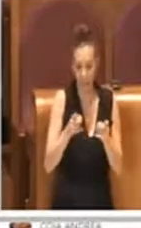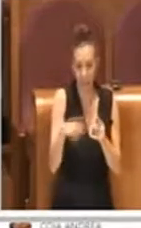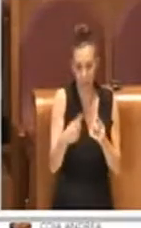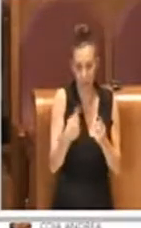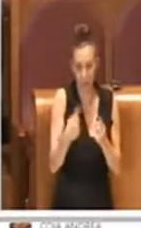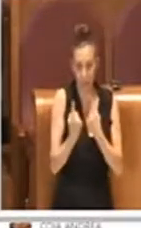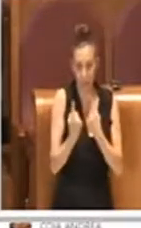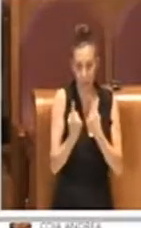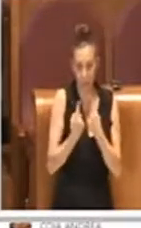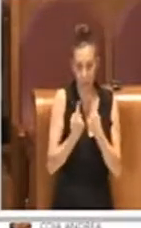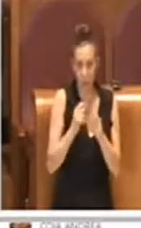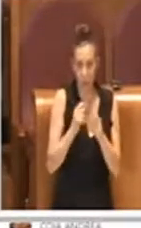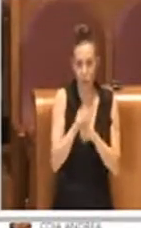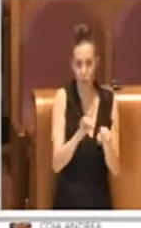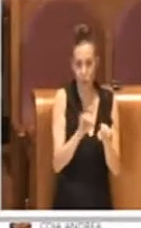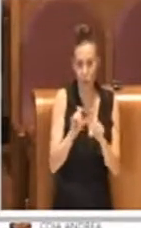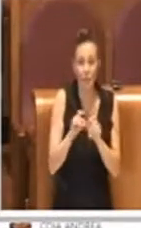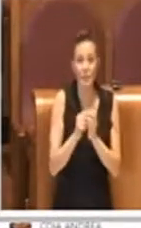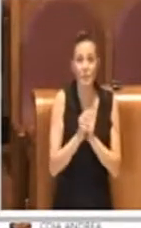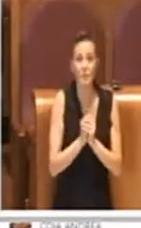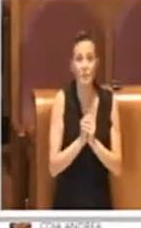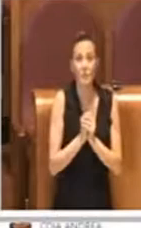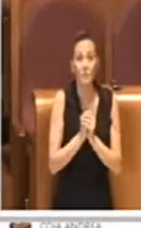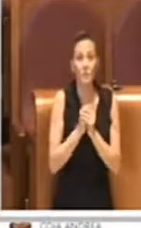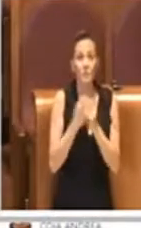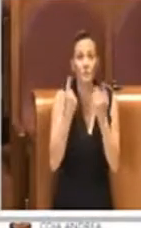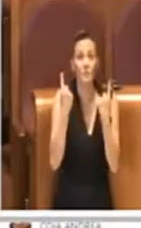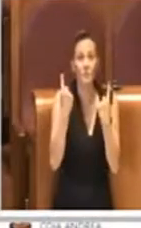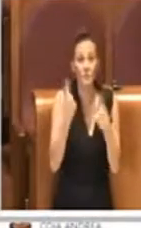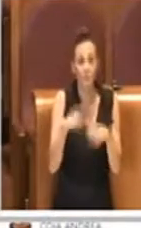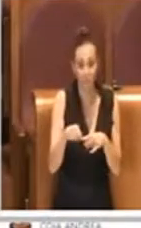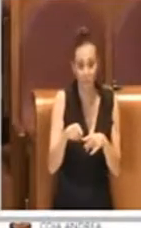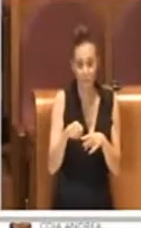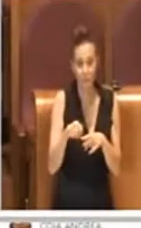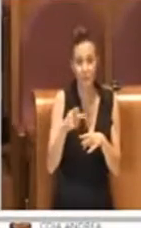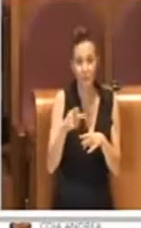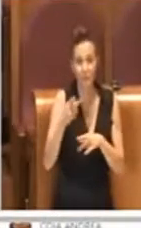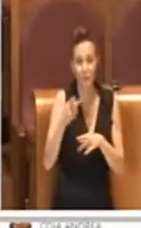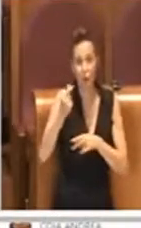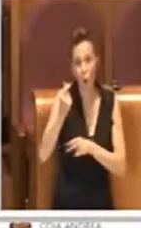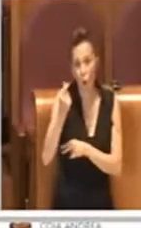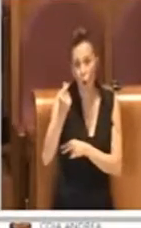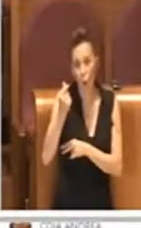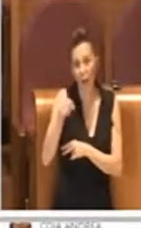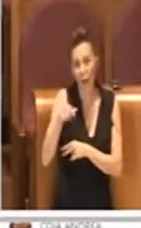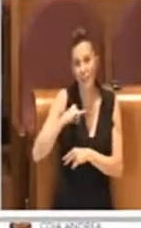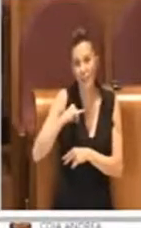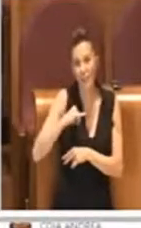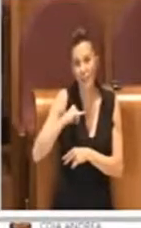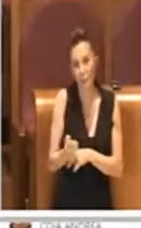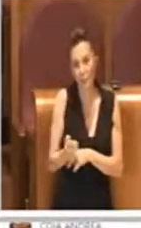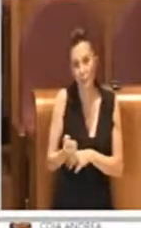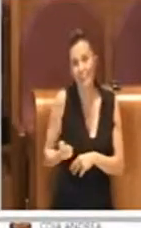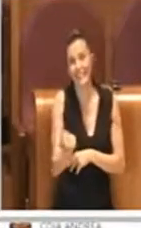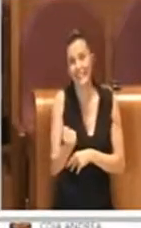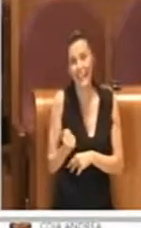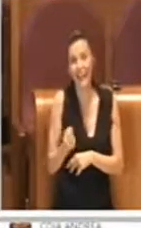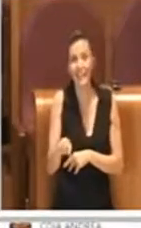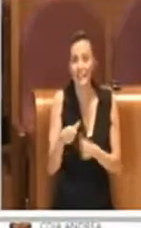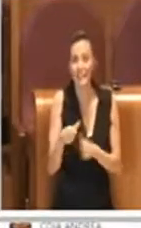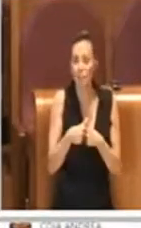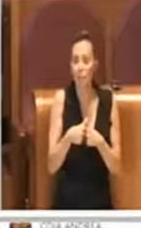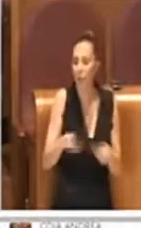a posto e in sicurezza ulteriormente i conti perché il discorso delle anticipazioni di cassa è fondamentale